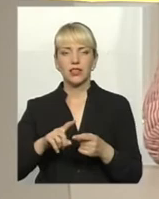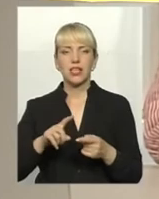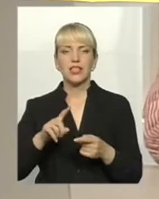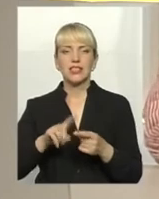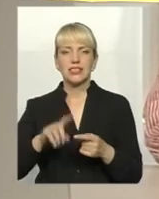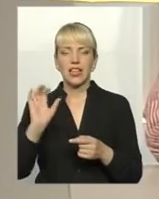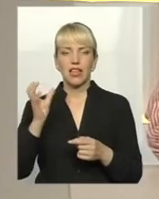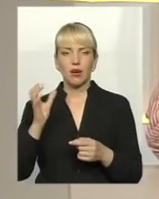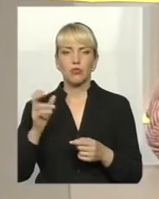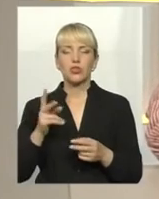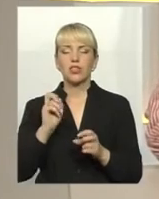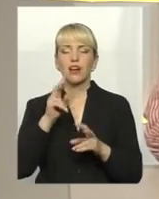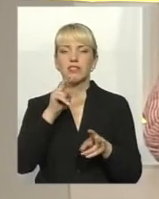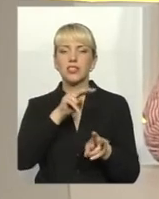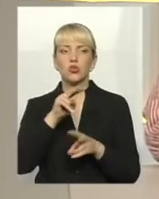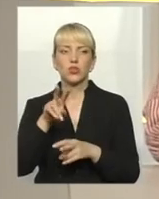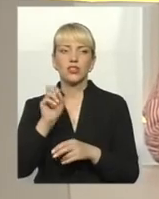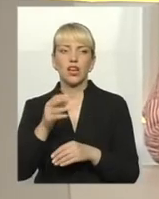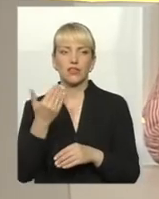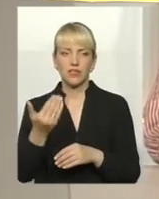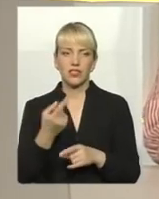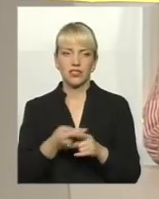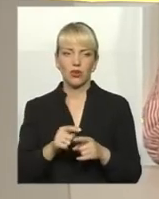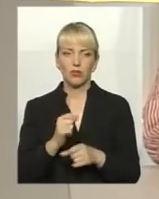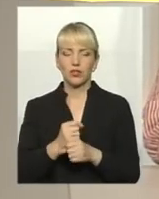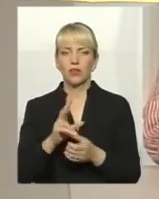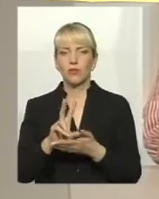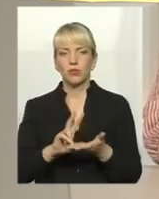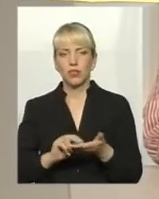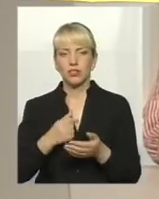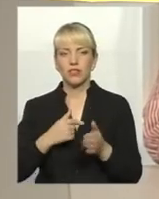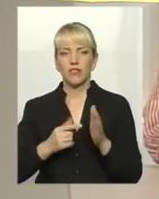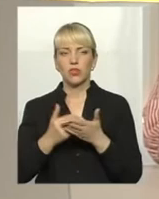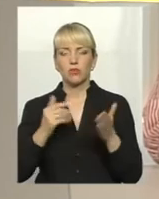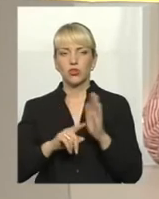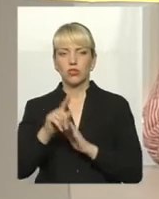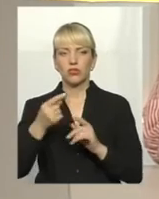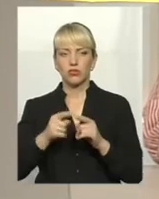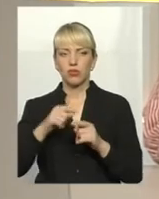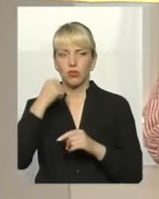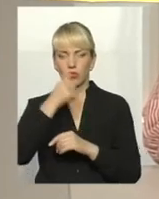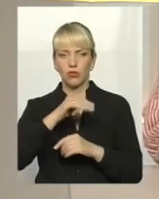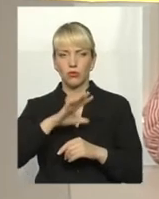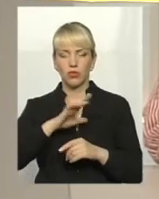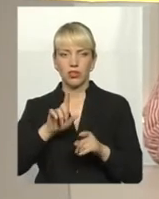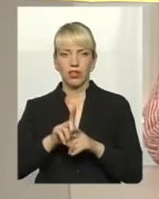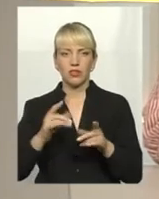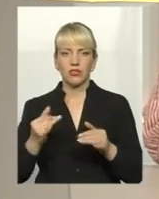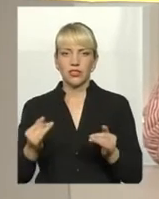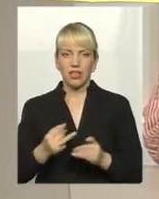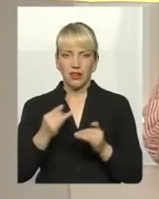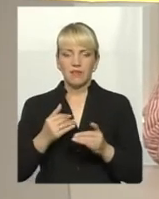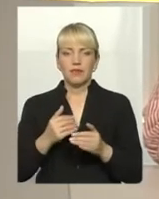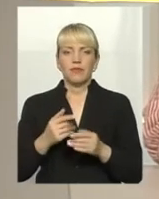таких? Просто я особисто знаю випадку. До прикладу, спочатку цього року було якось так цікаво, послідовно в